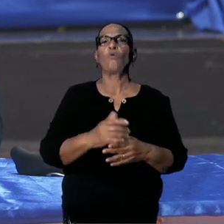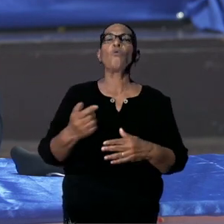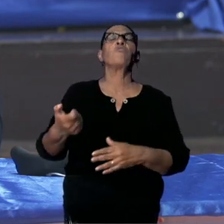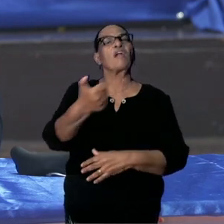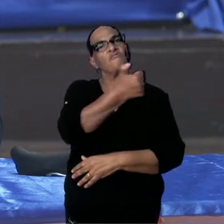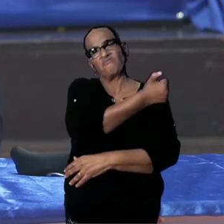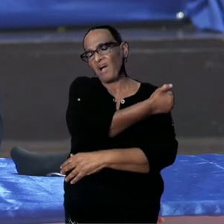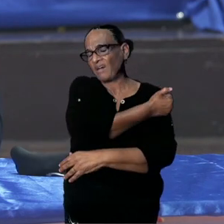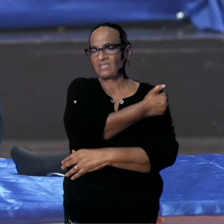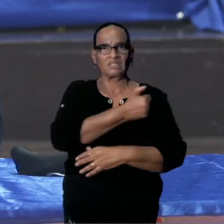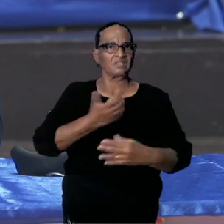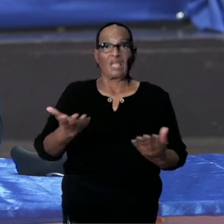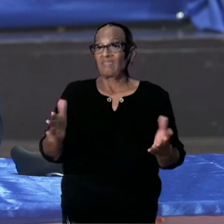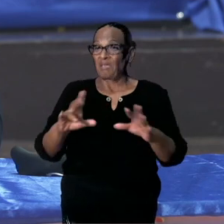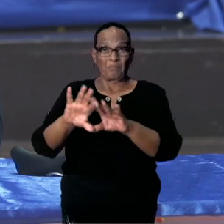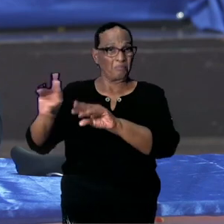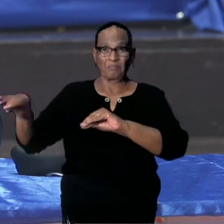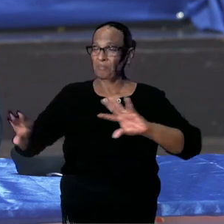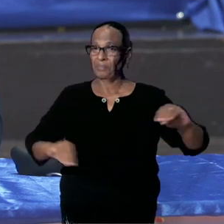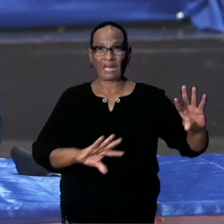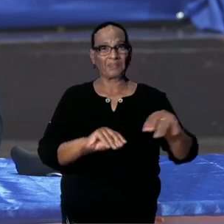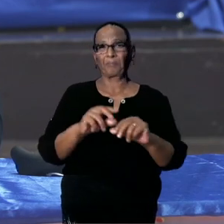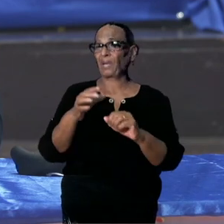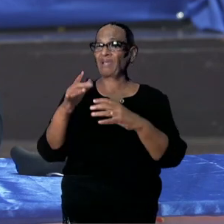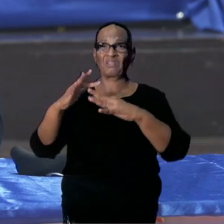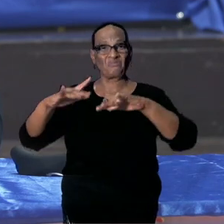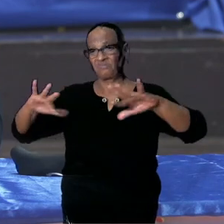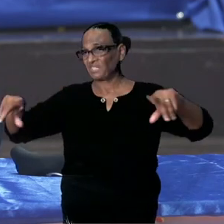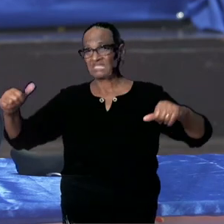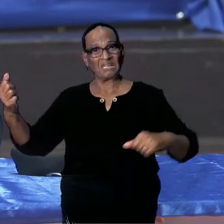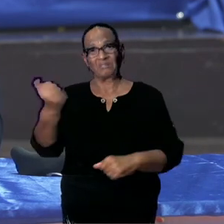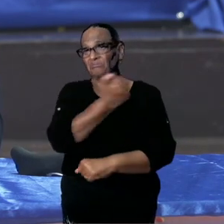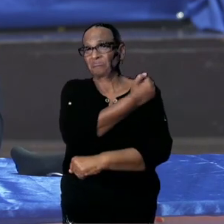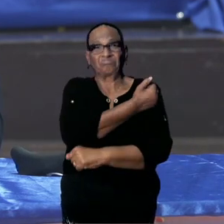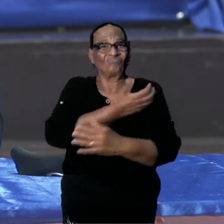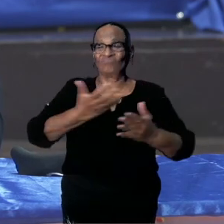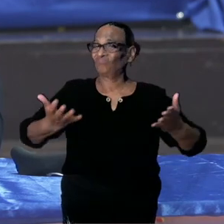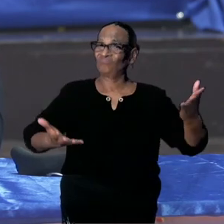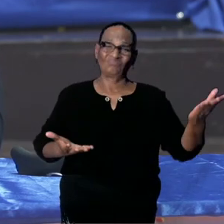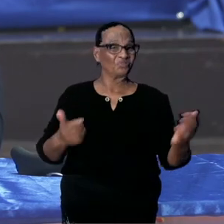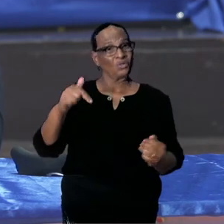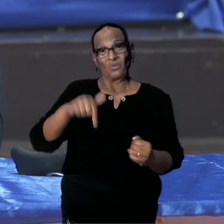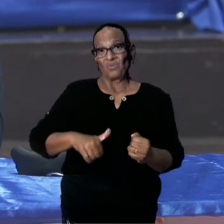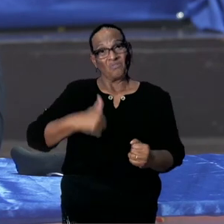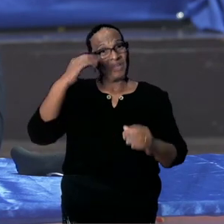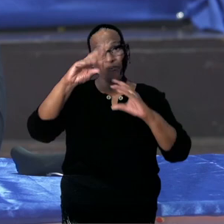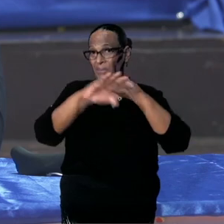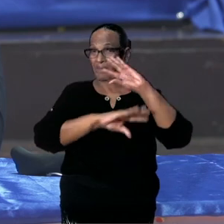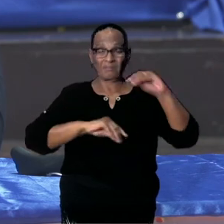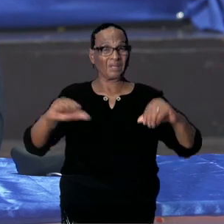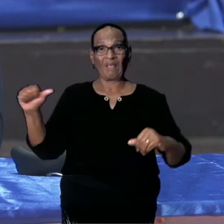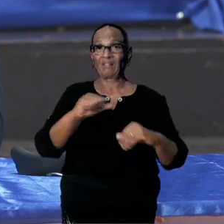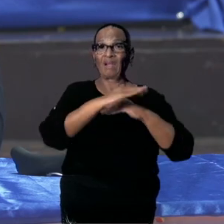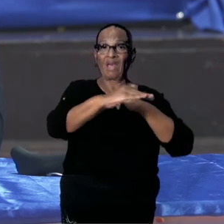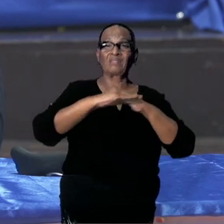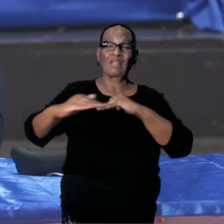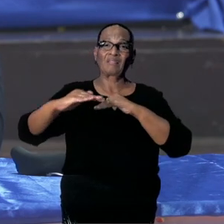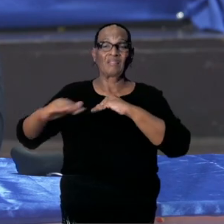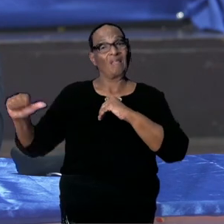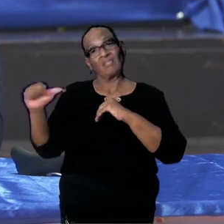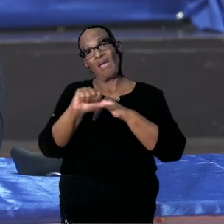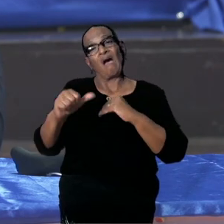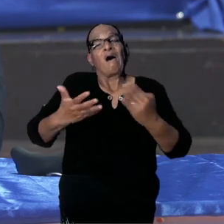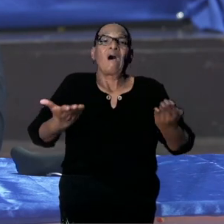Ik kan niet veel zeggen over de onderhandelingen omdat die nog in de startblokken zijn. U ziet het zelf dat alle landen een beetje kijken.